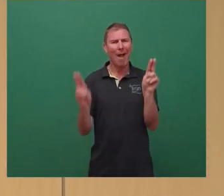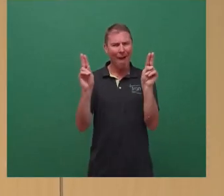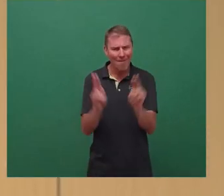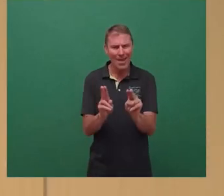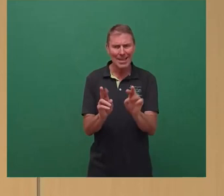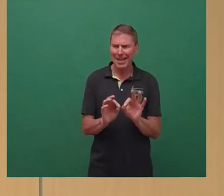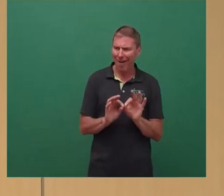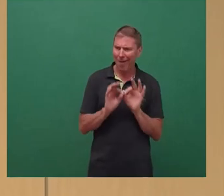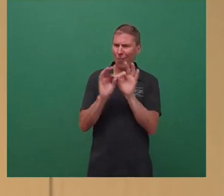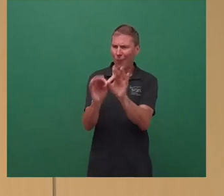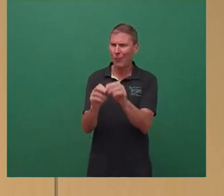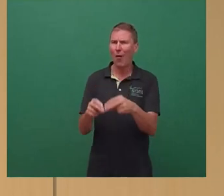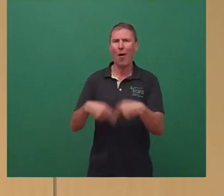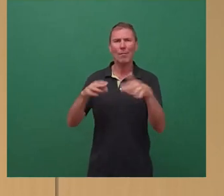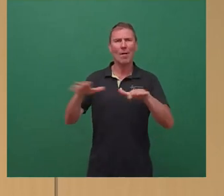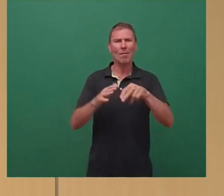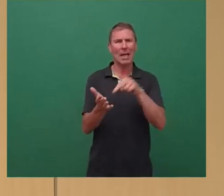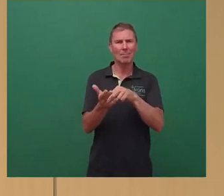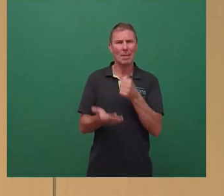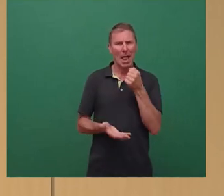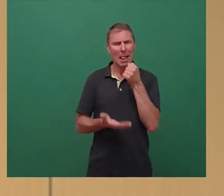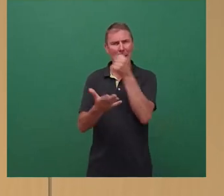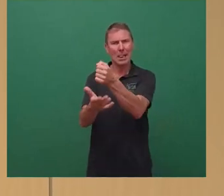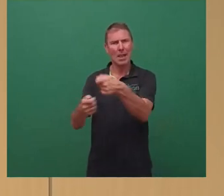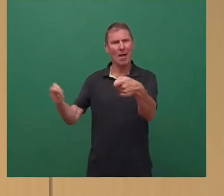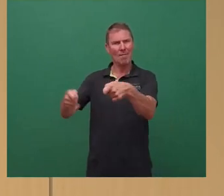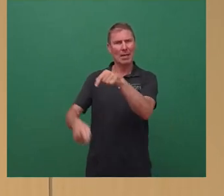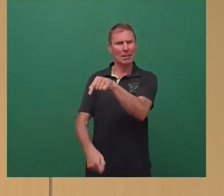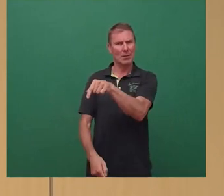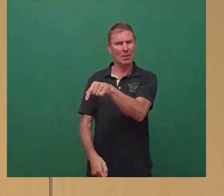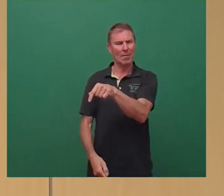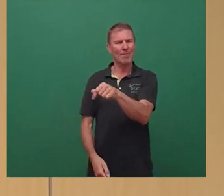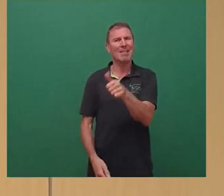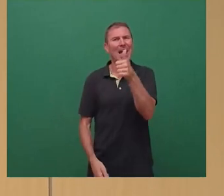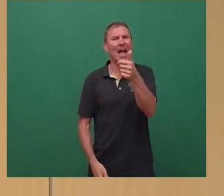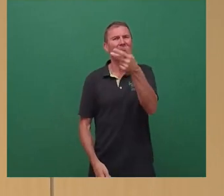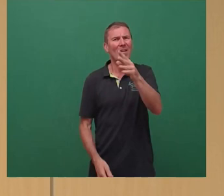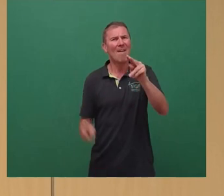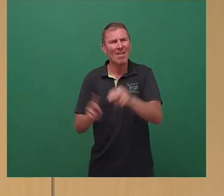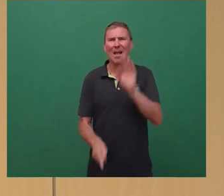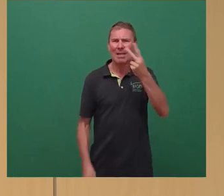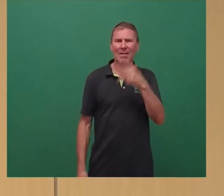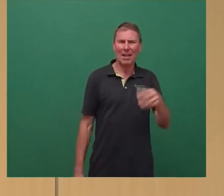die DVB zu oder tragen zur Finanzierung der DVB bei als 2004.